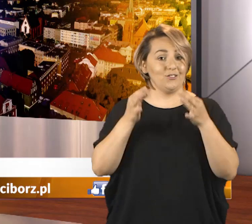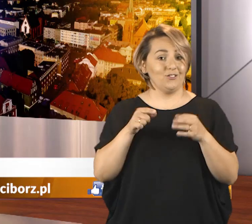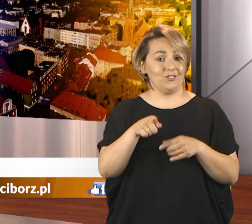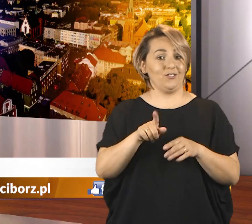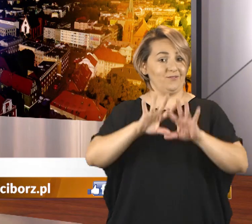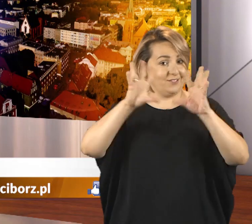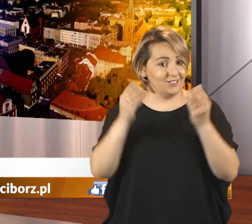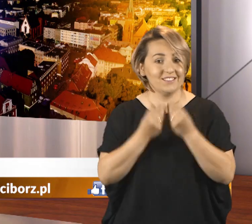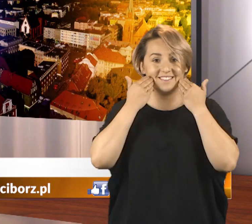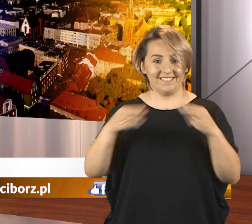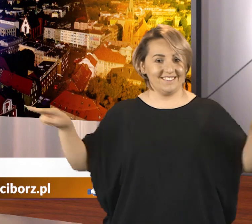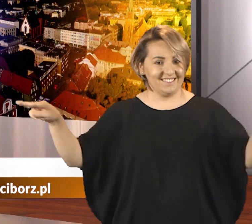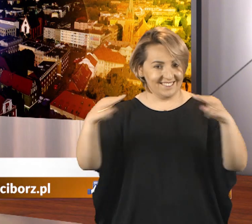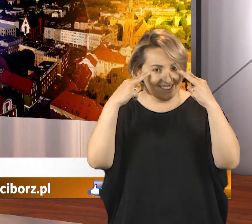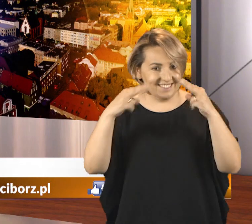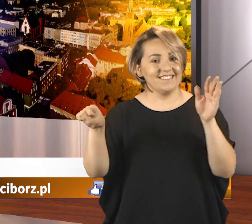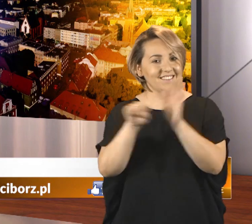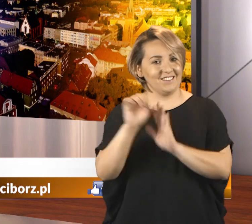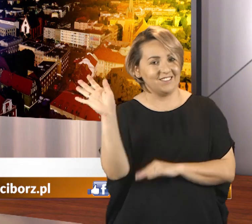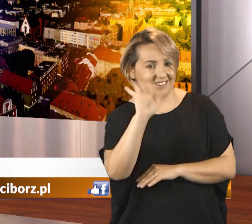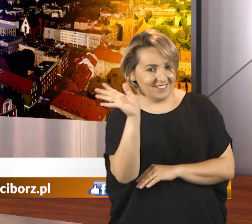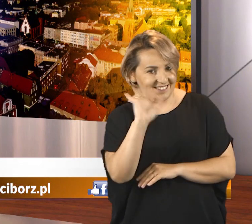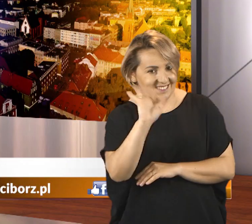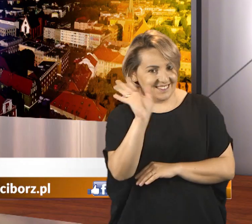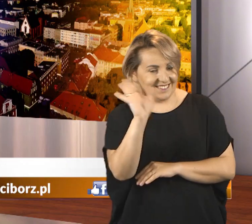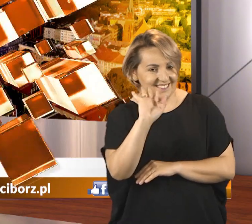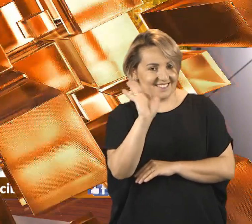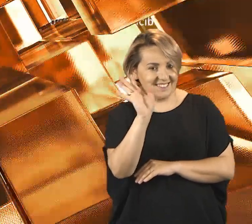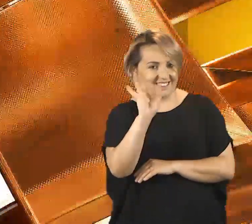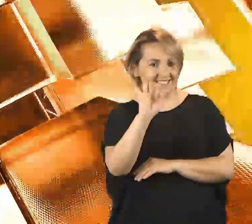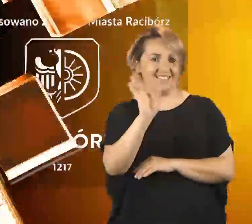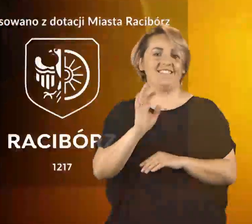W naszym programie to już wszystko. Dziękuję Państwu za uwagę. Do zobaczenia.